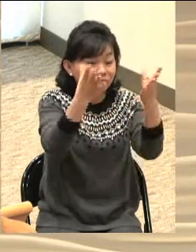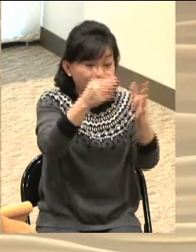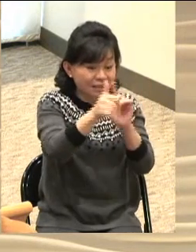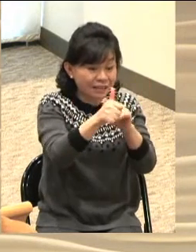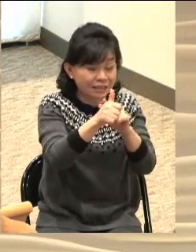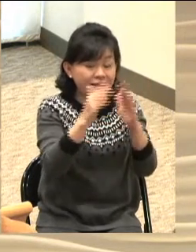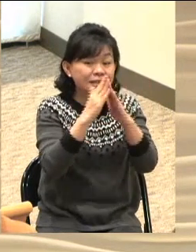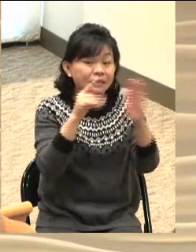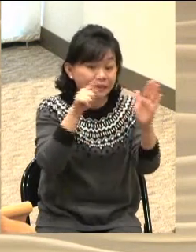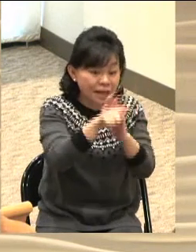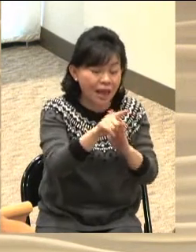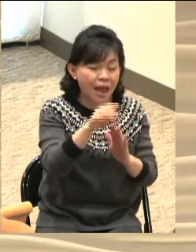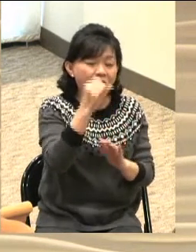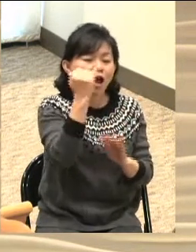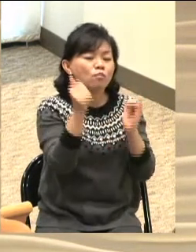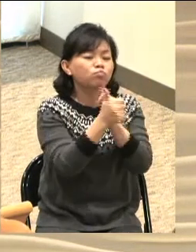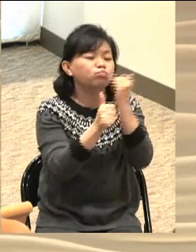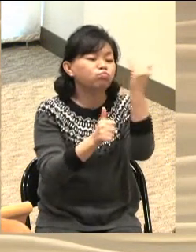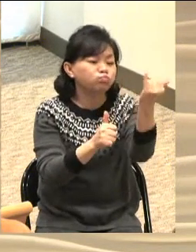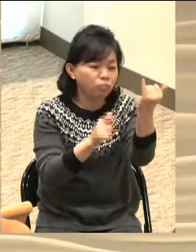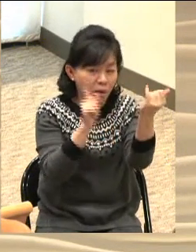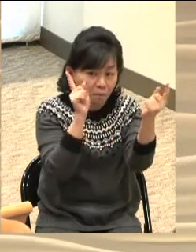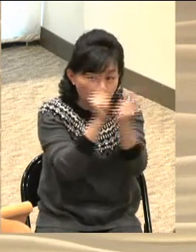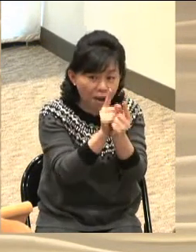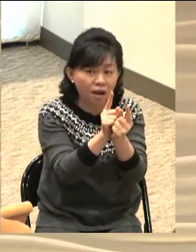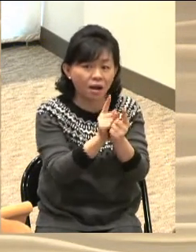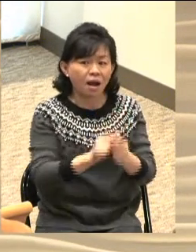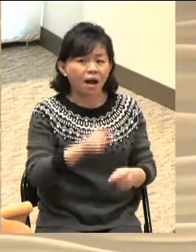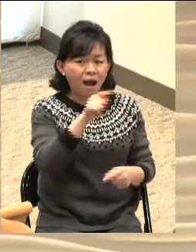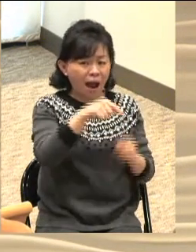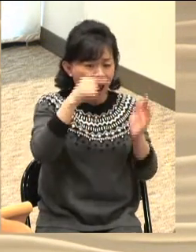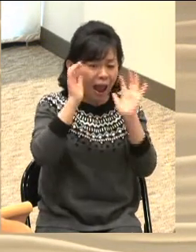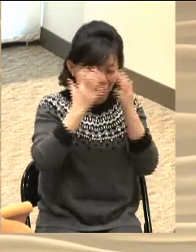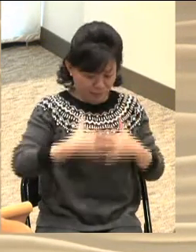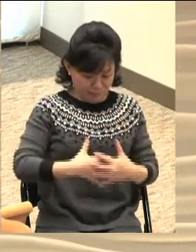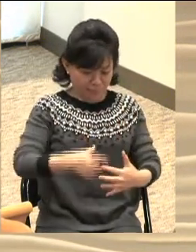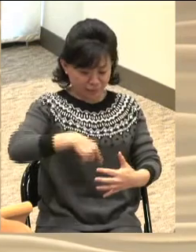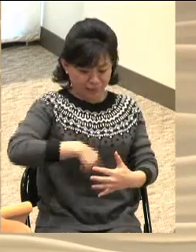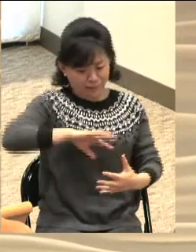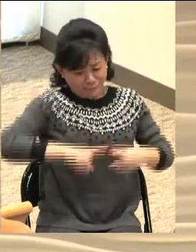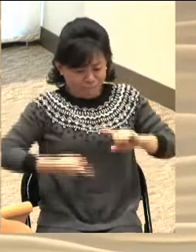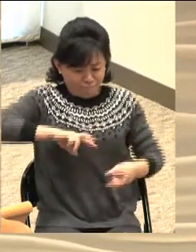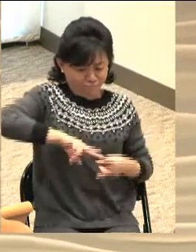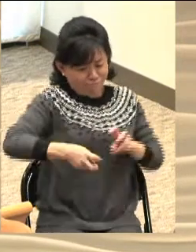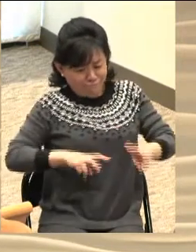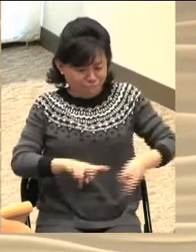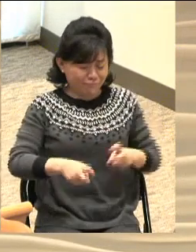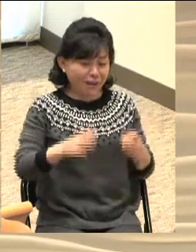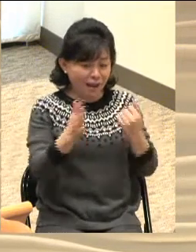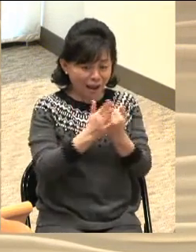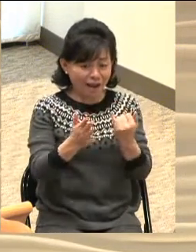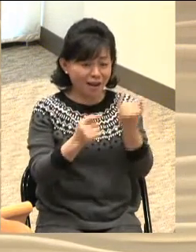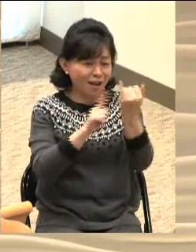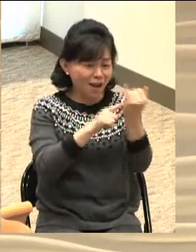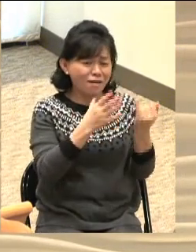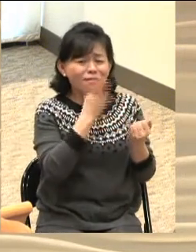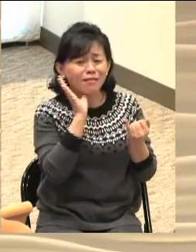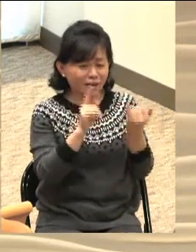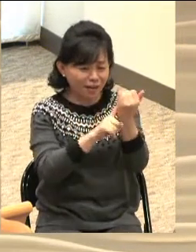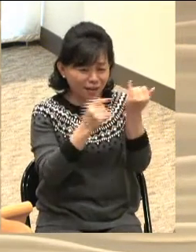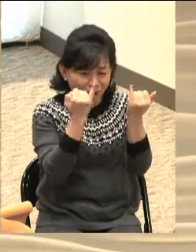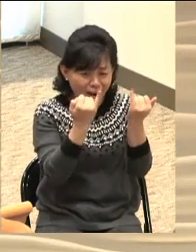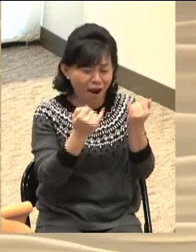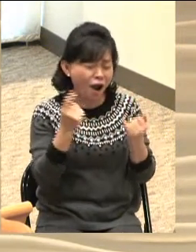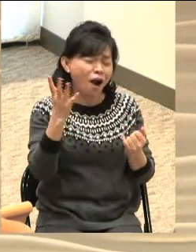엘리사벳이 마리아가 문화남을 들음에 아이가 복중에서 뛰노는지라 엘리사벳이 성령의